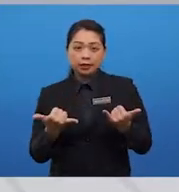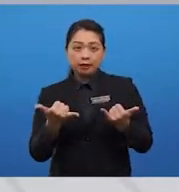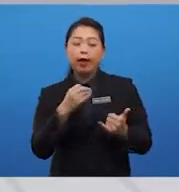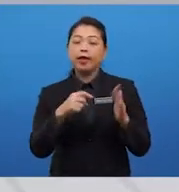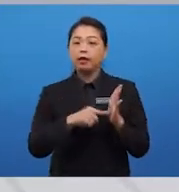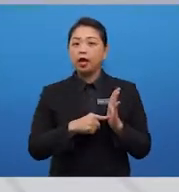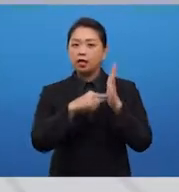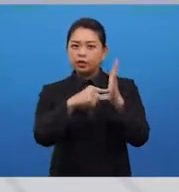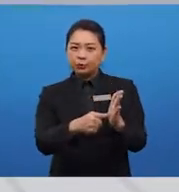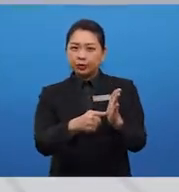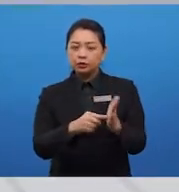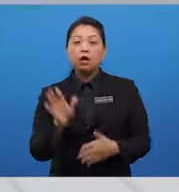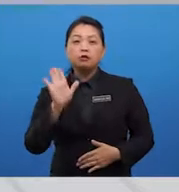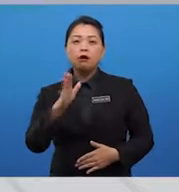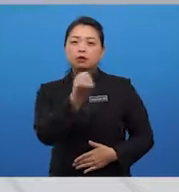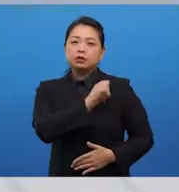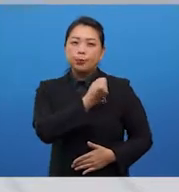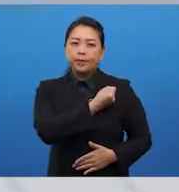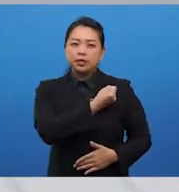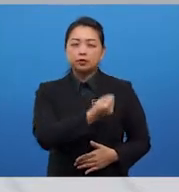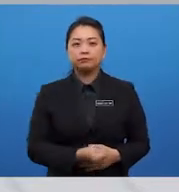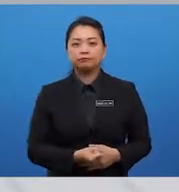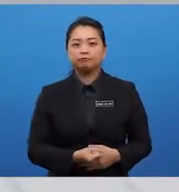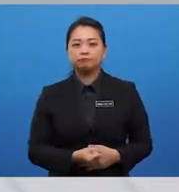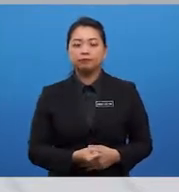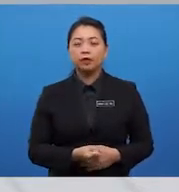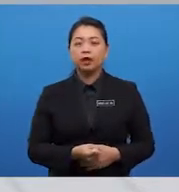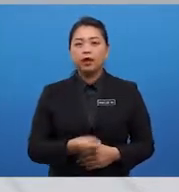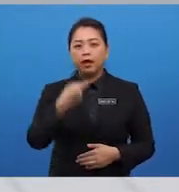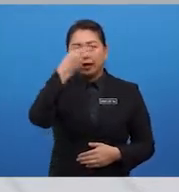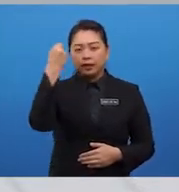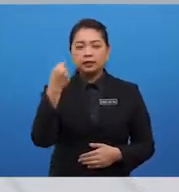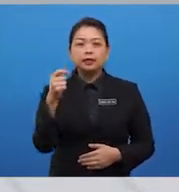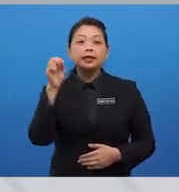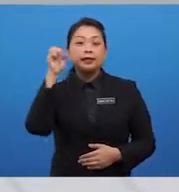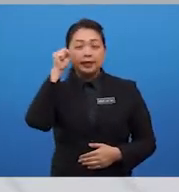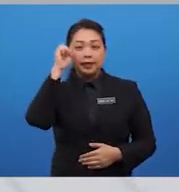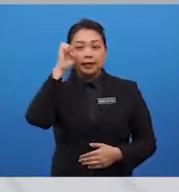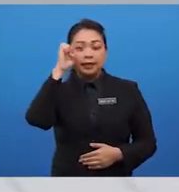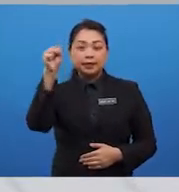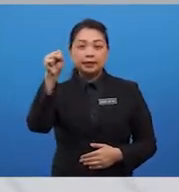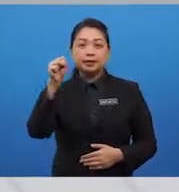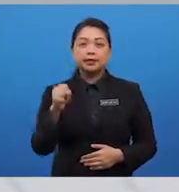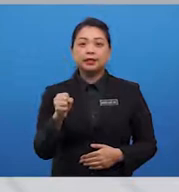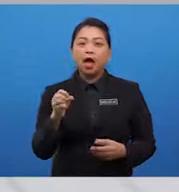your disappointment as to his absence during the camp.